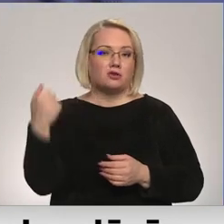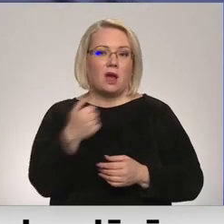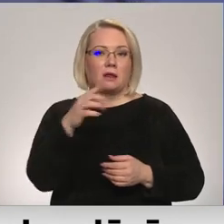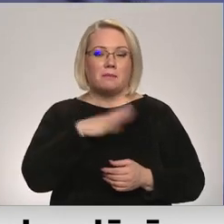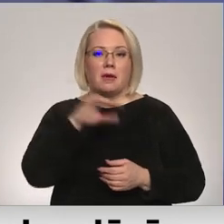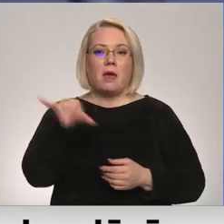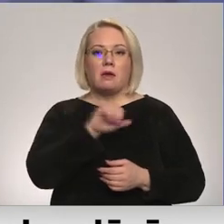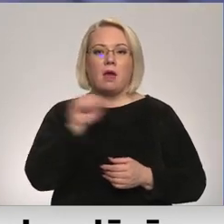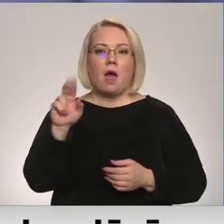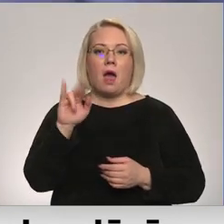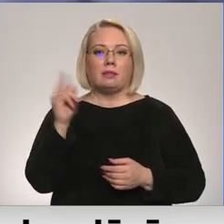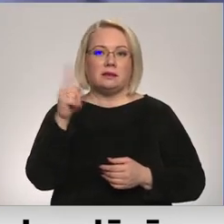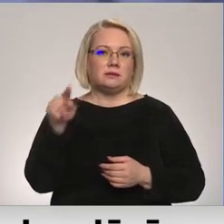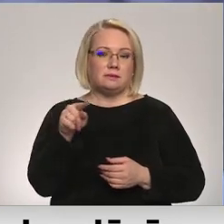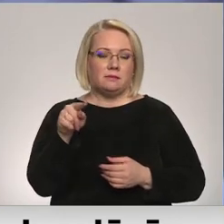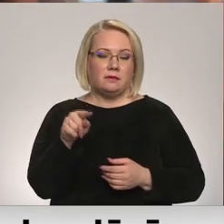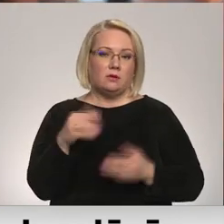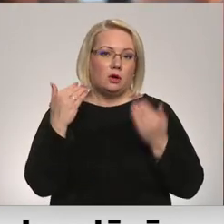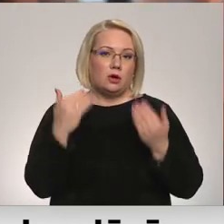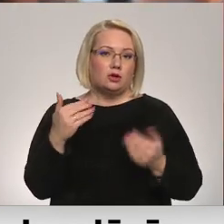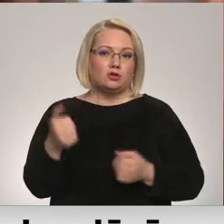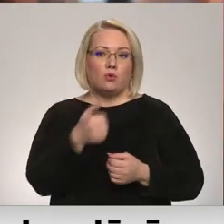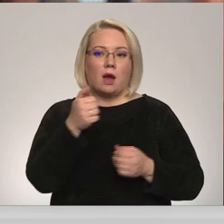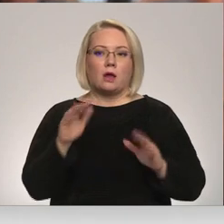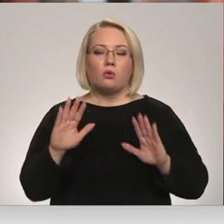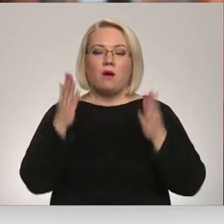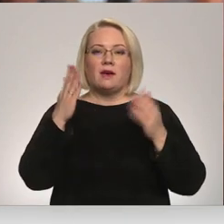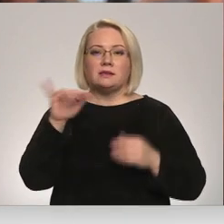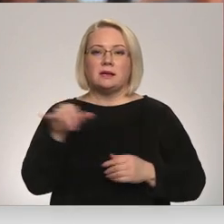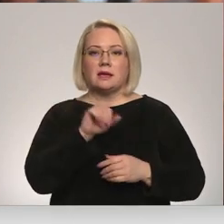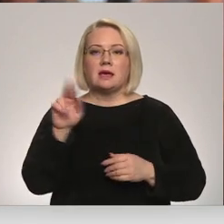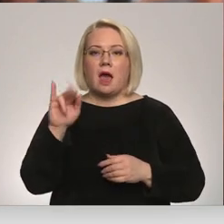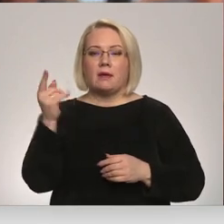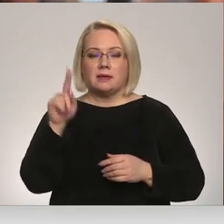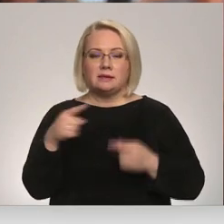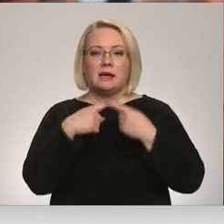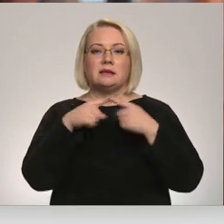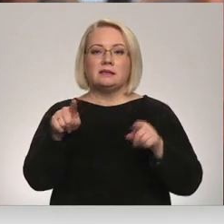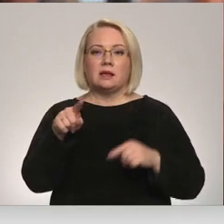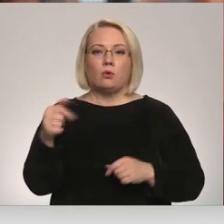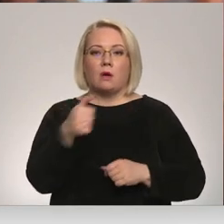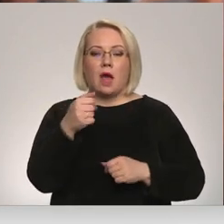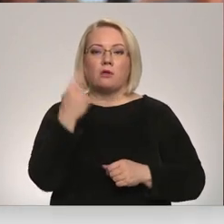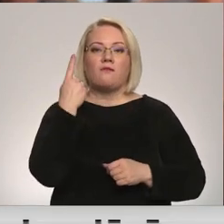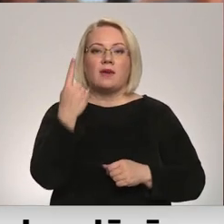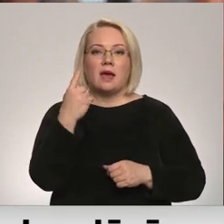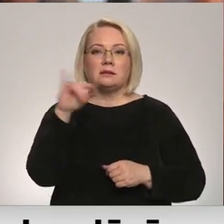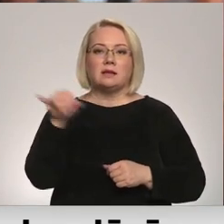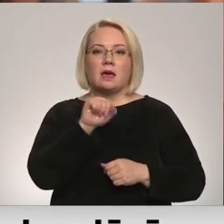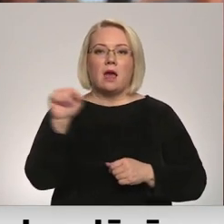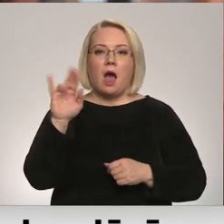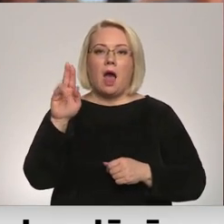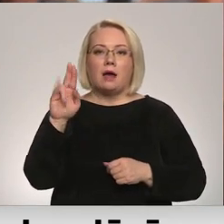gadā bija Jānis. Nu tā, vienkārš šogad kaut kā tā noveicies ar to Jānīti, jo citu gadu ir bijuši gadi, kad tikai viens Jānīts, viena līga.